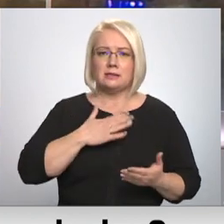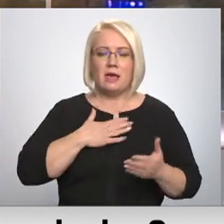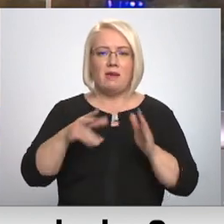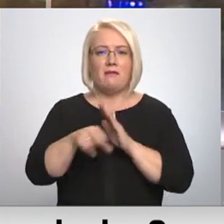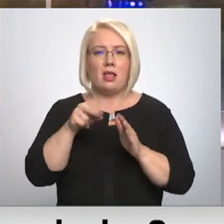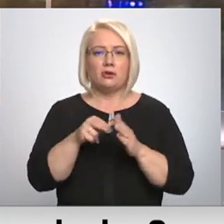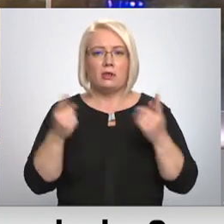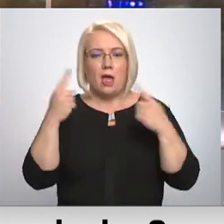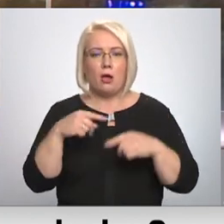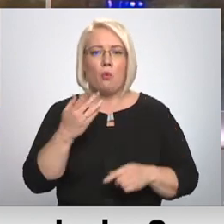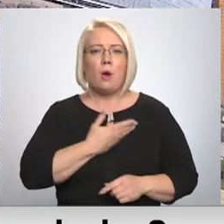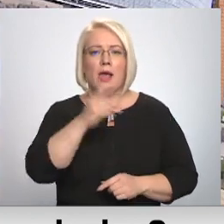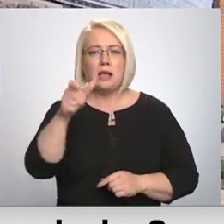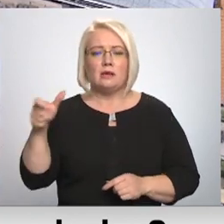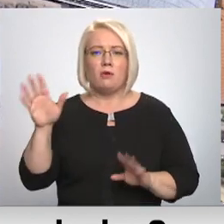sagaidīt vēlētāji?